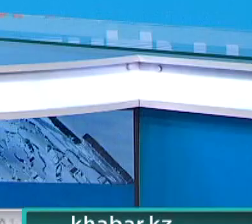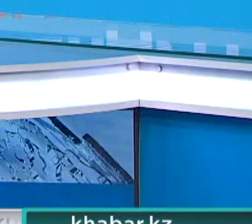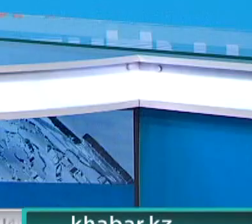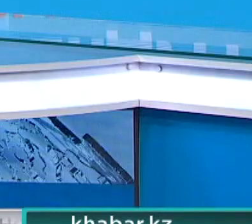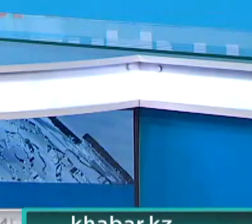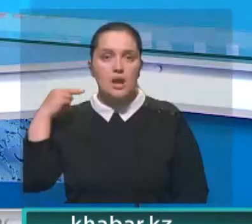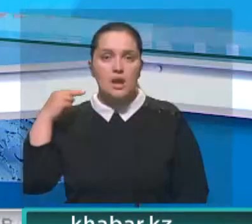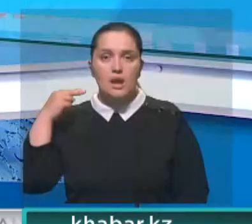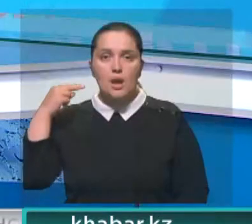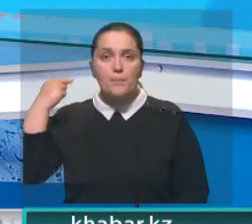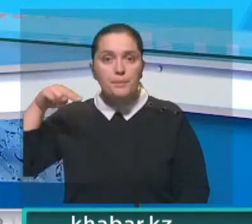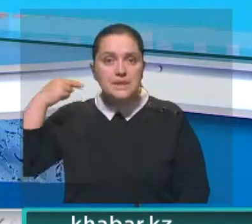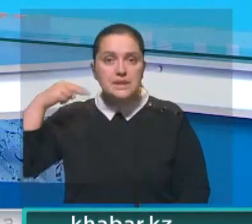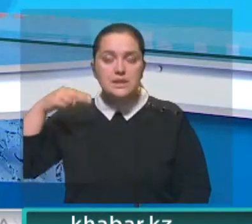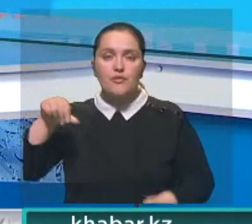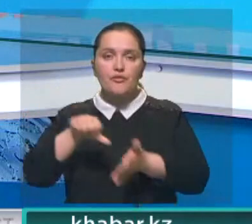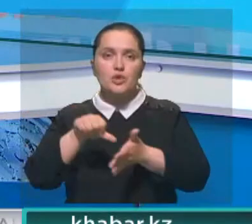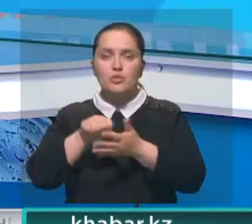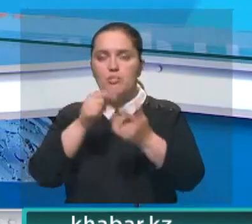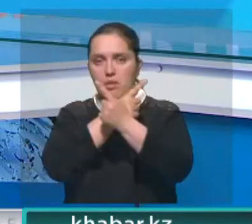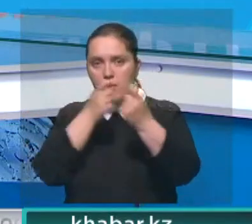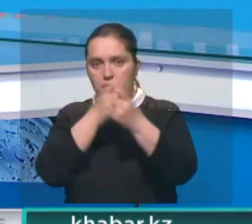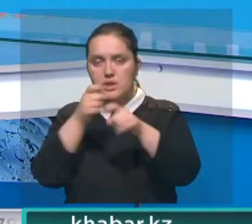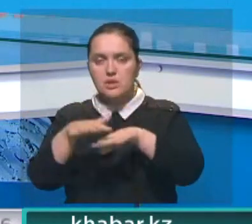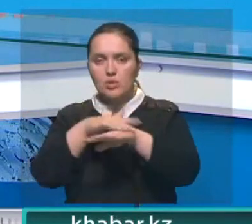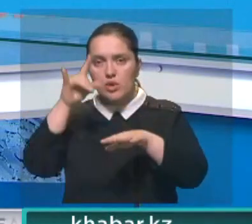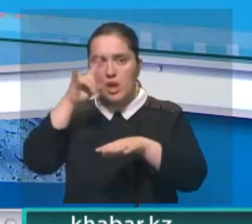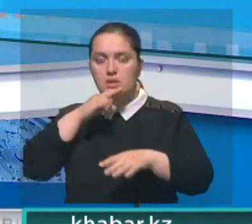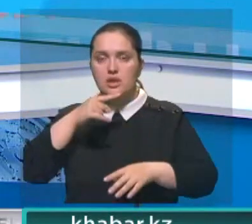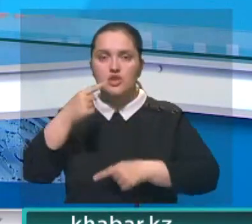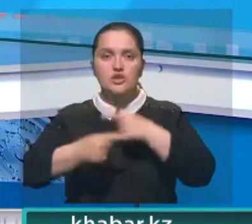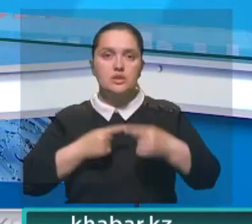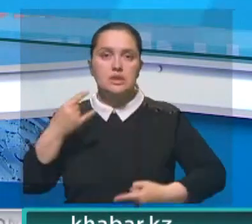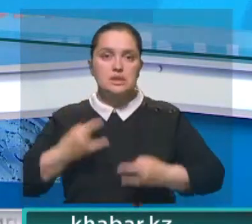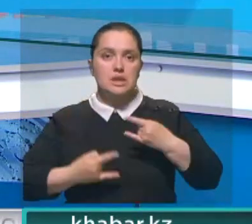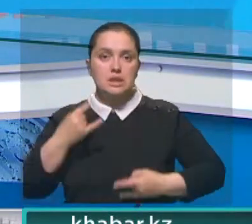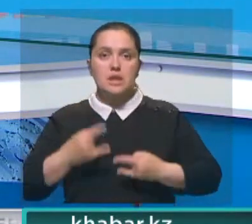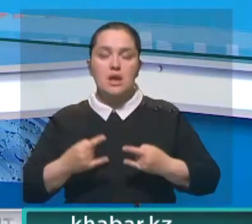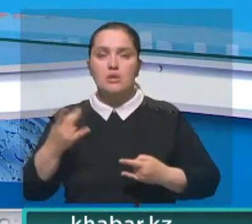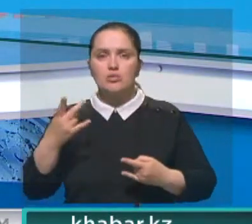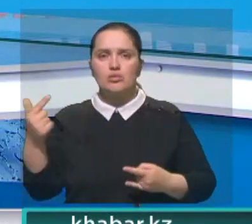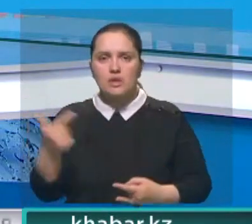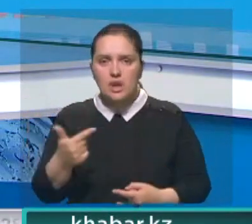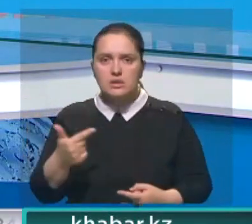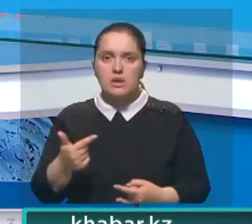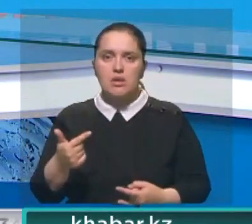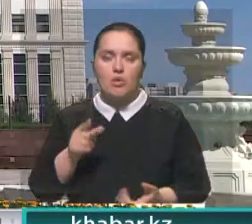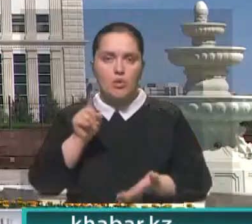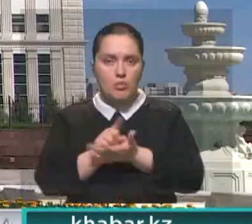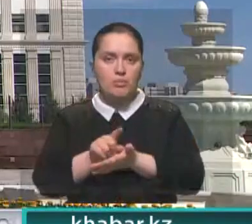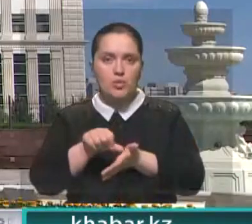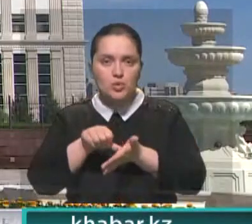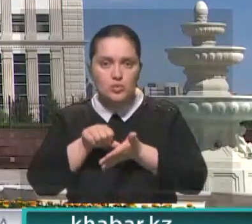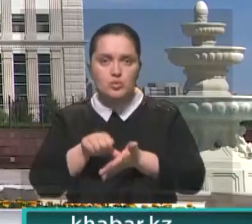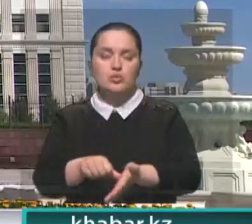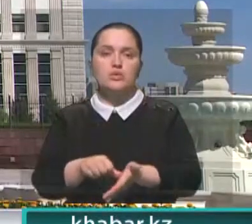Президент выступил с обращением к народу Казахстана. В эфире республиканских телеканалов Касым Жамар Тукаев призвал граждан не оставаться в стороне